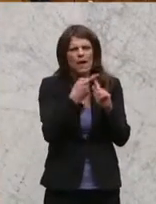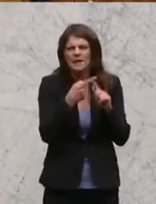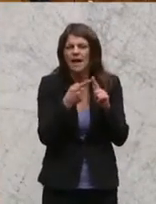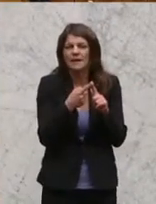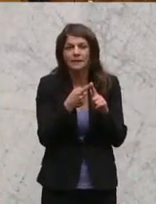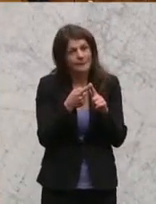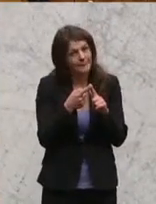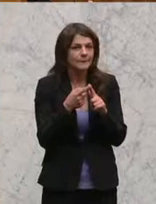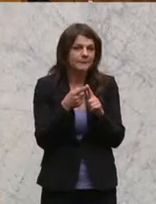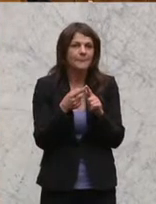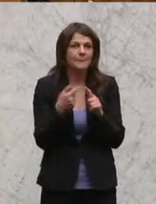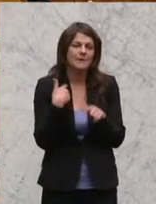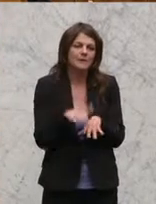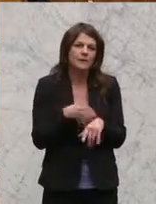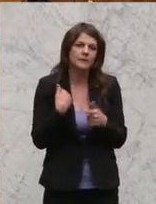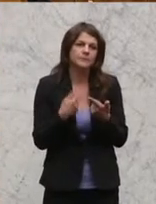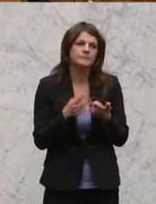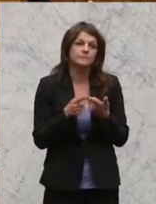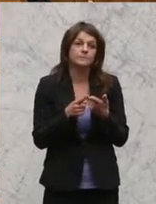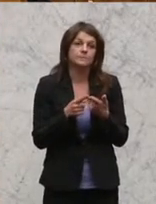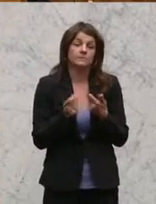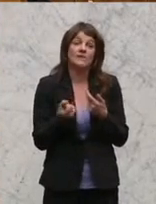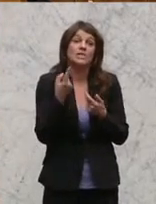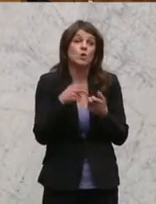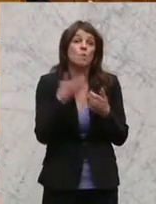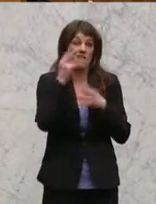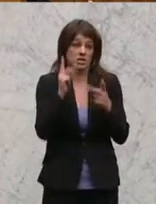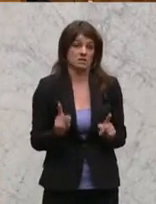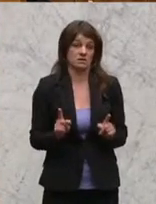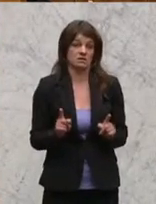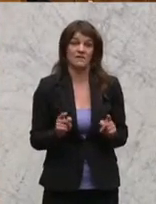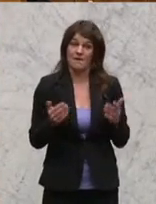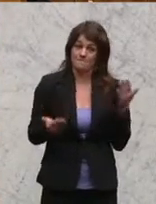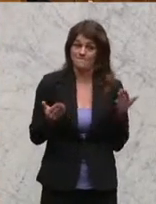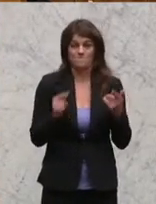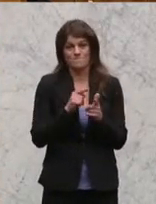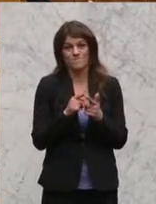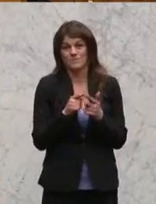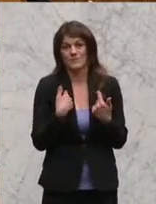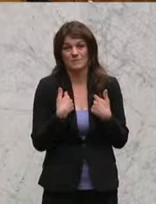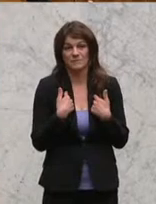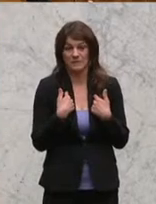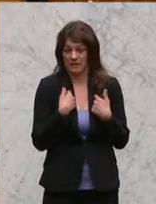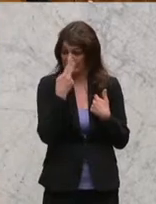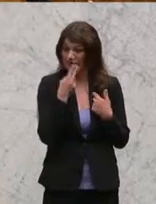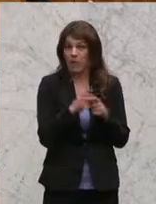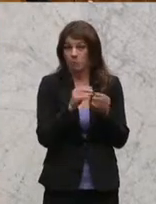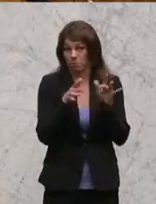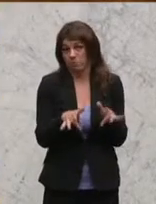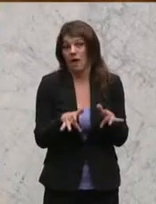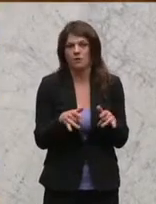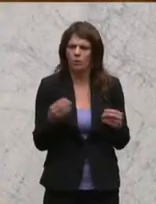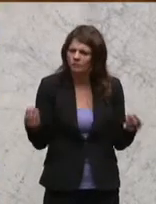und den finde ich fast noch relevanter, weil ich möglicherweise dort auch eine Problematik sehe,